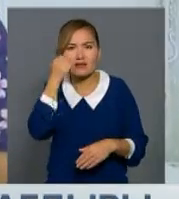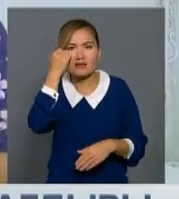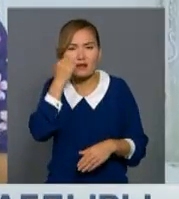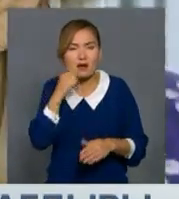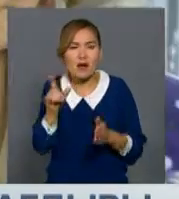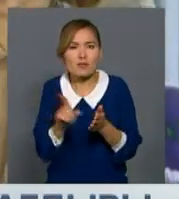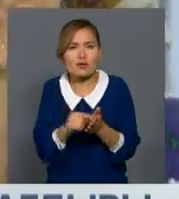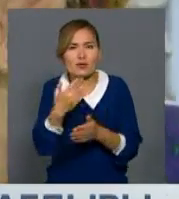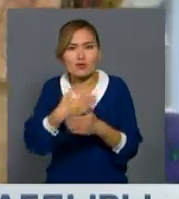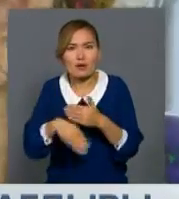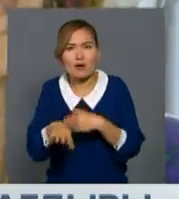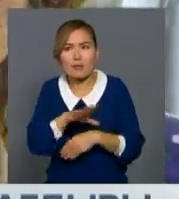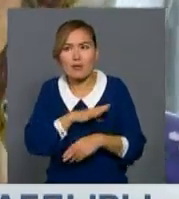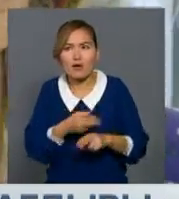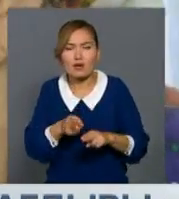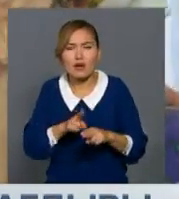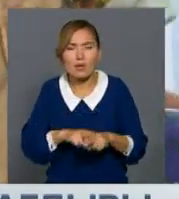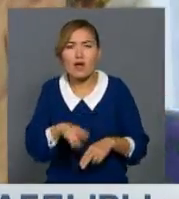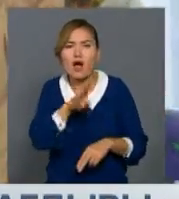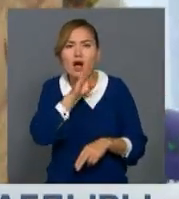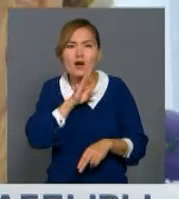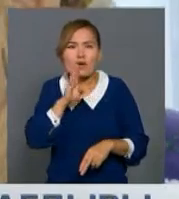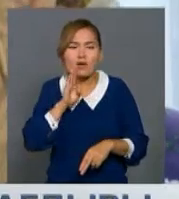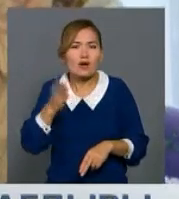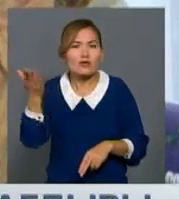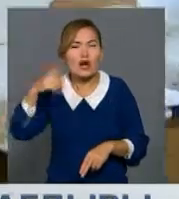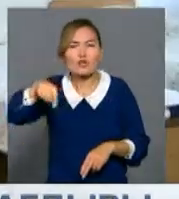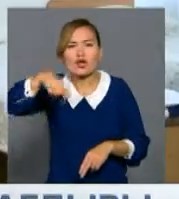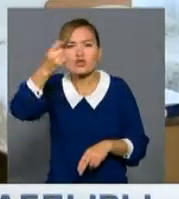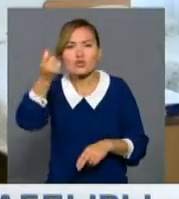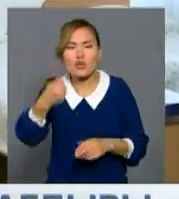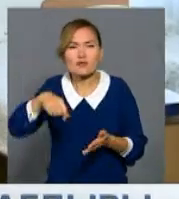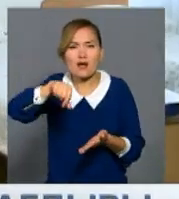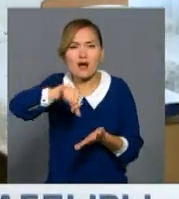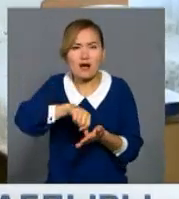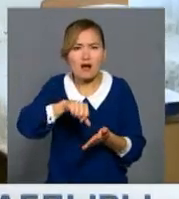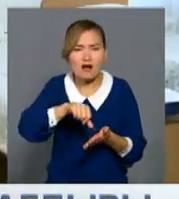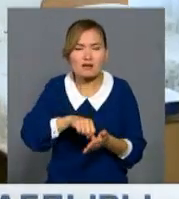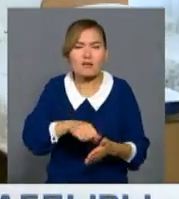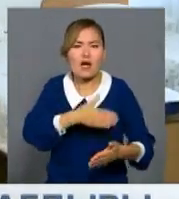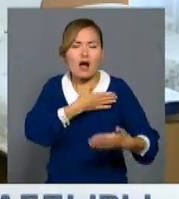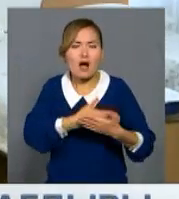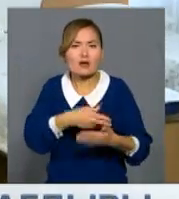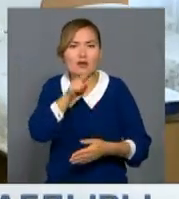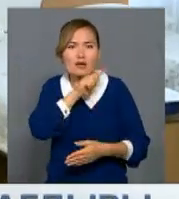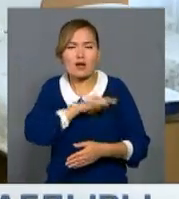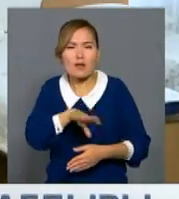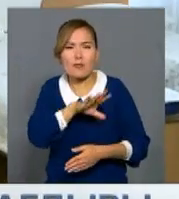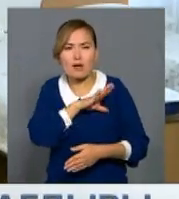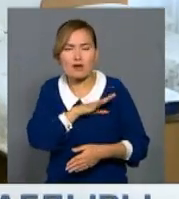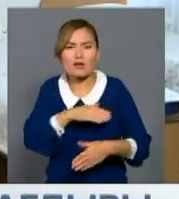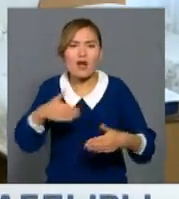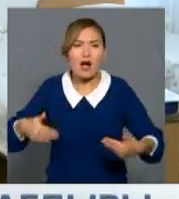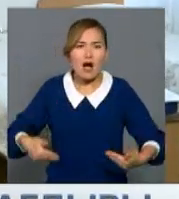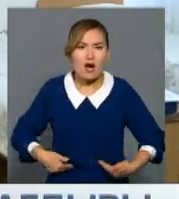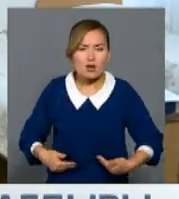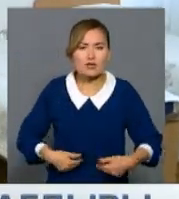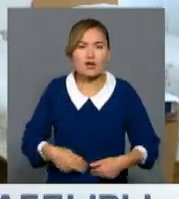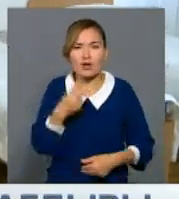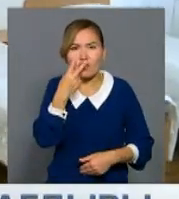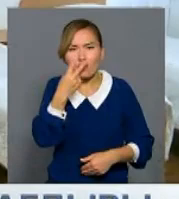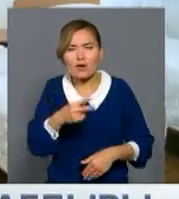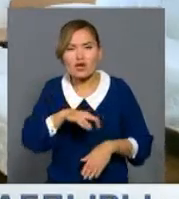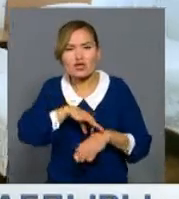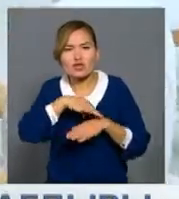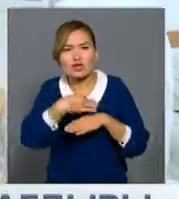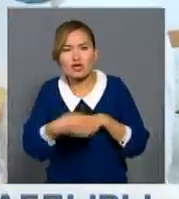тұрқырыншылы 15 жасынан бастап, соғыста жараланғандарды тасымалдау еңде үшімістарына араласты. Ағаштықты еңсерді, бетқарған